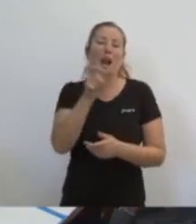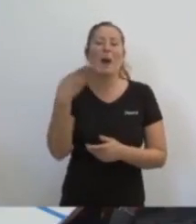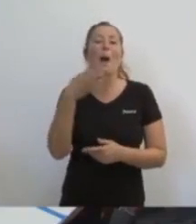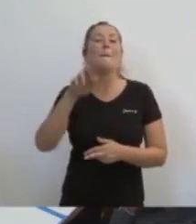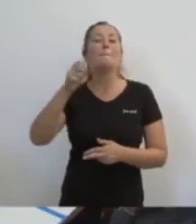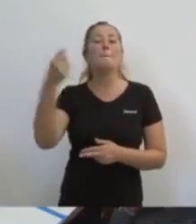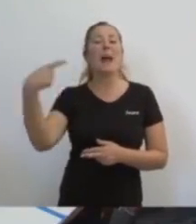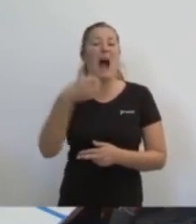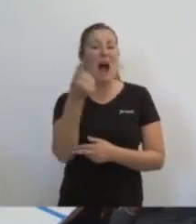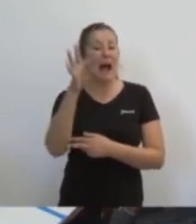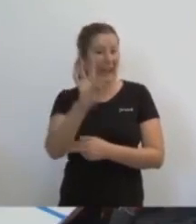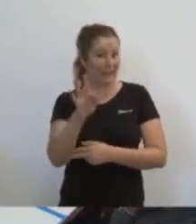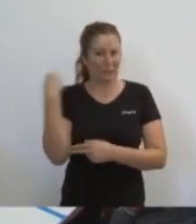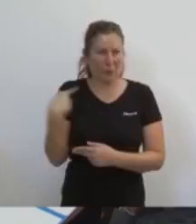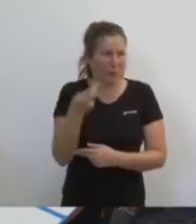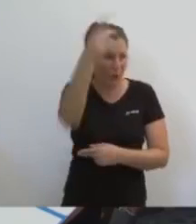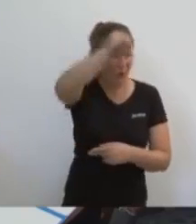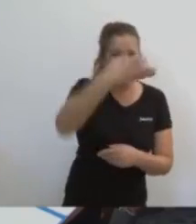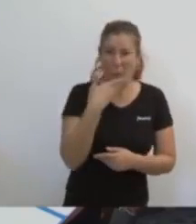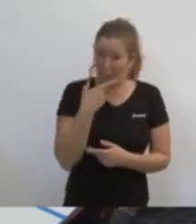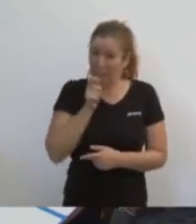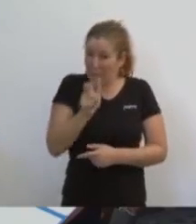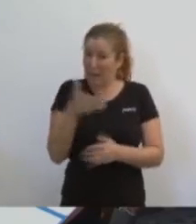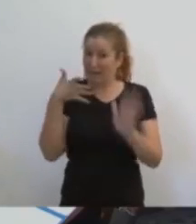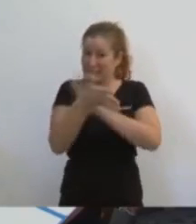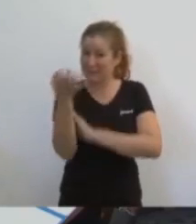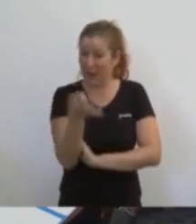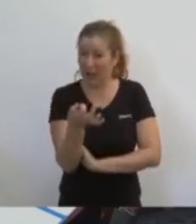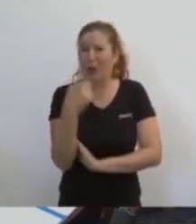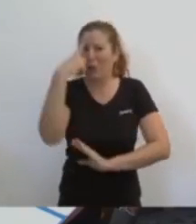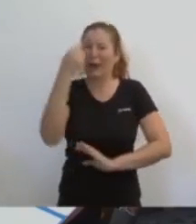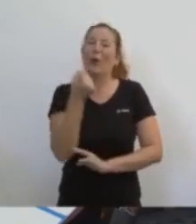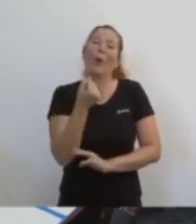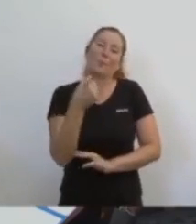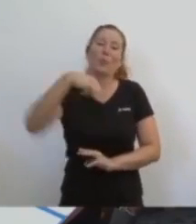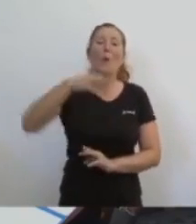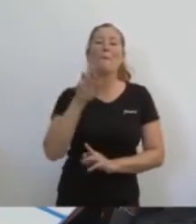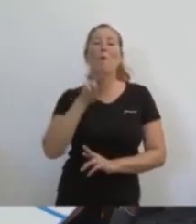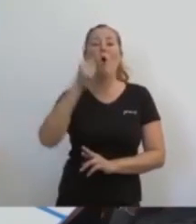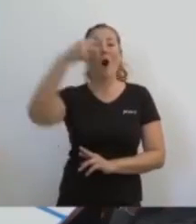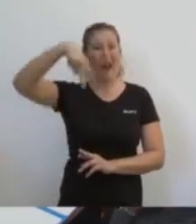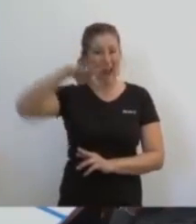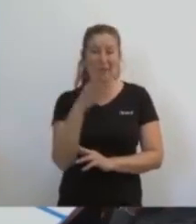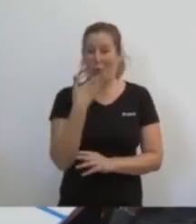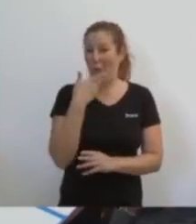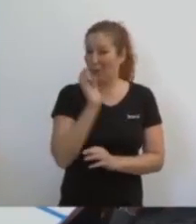El senyor César